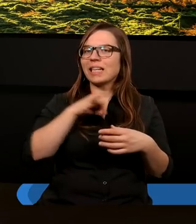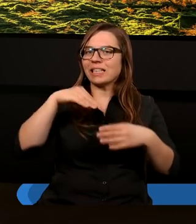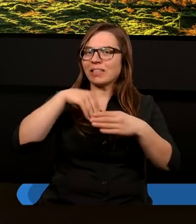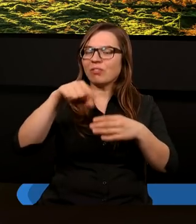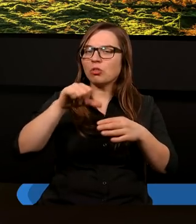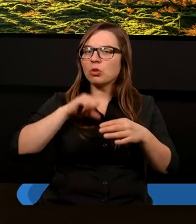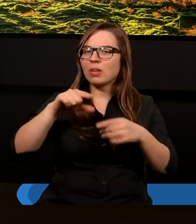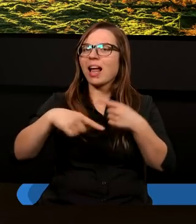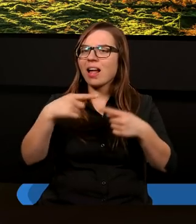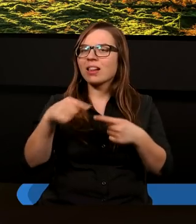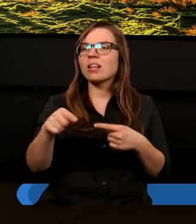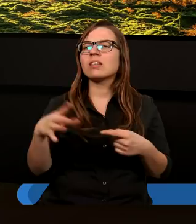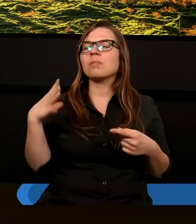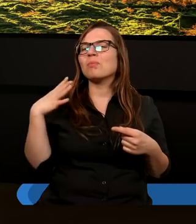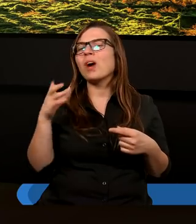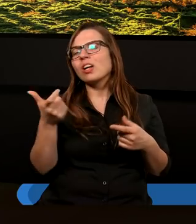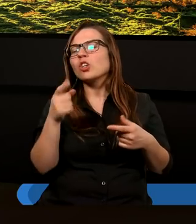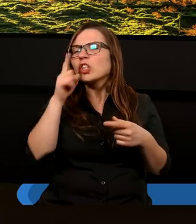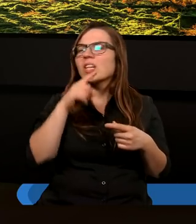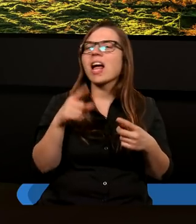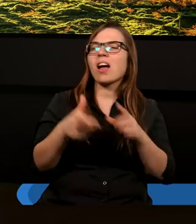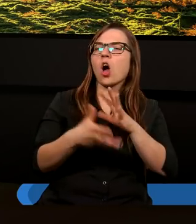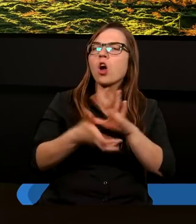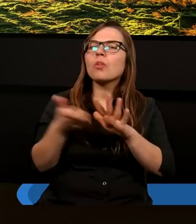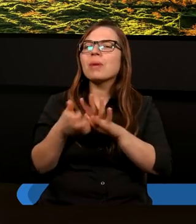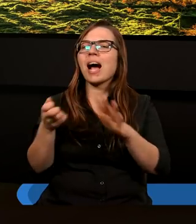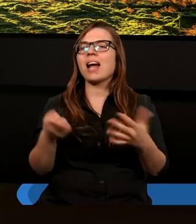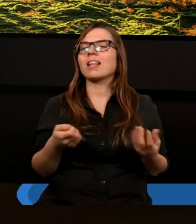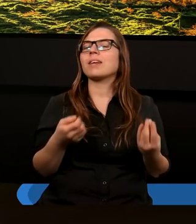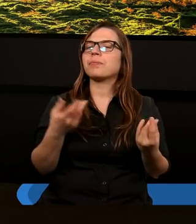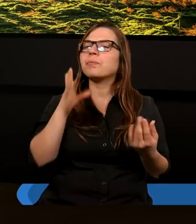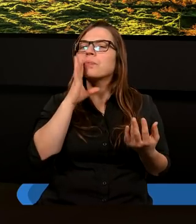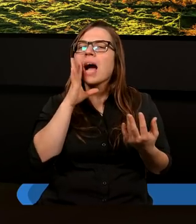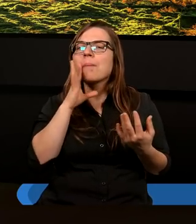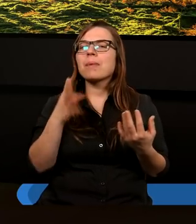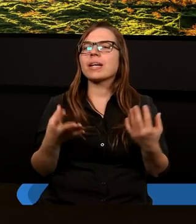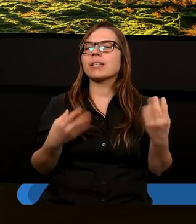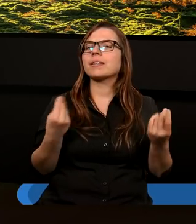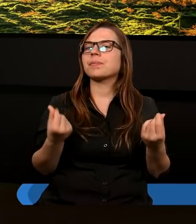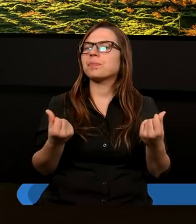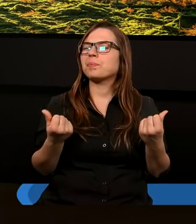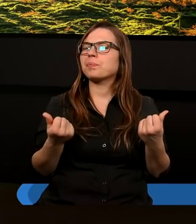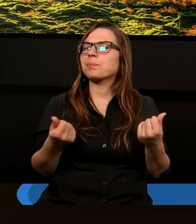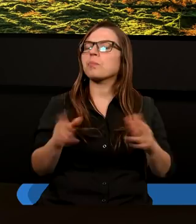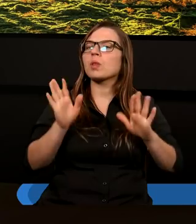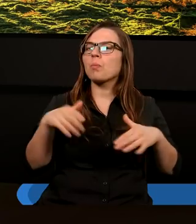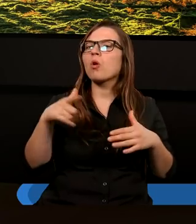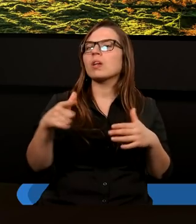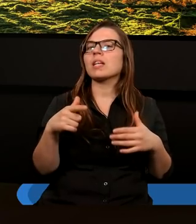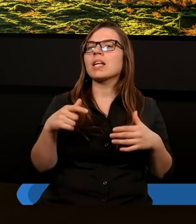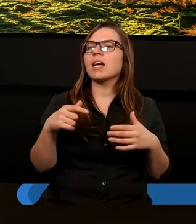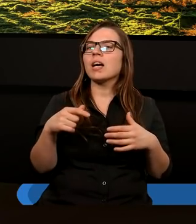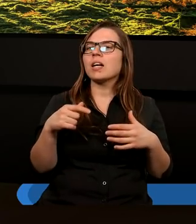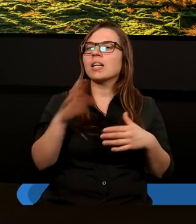dosyć specyficznie ukształtowana. Tak, żeby pozwolić narodowi izraelskiemu